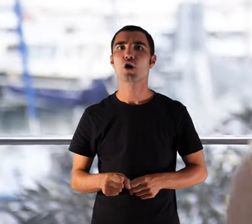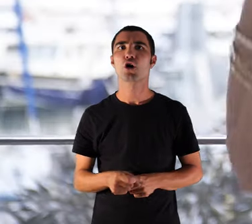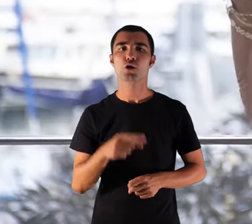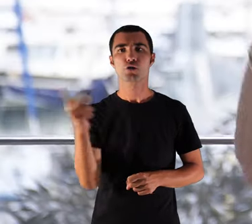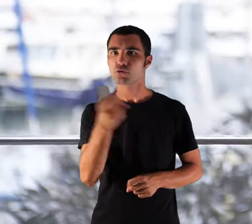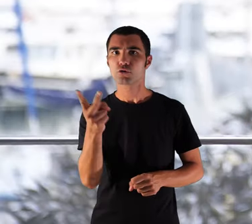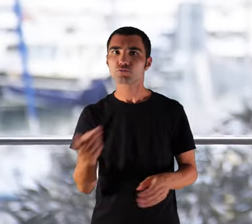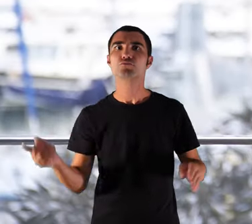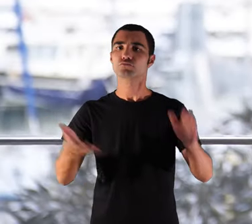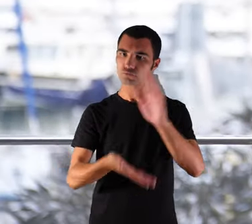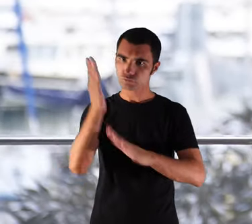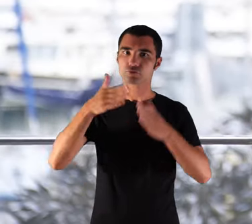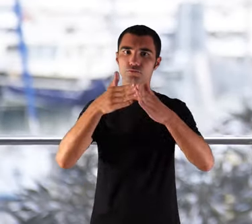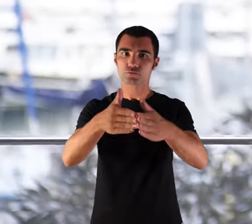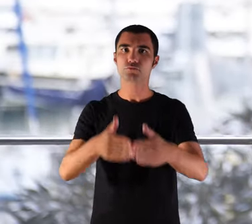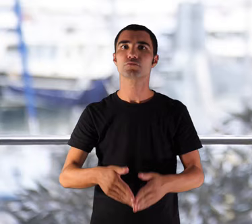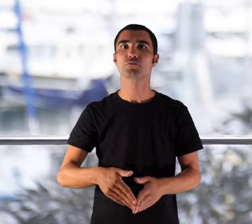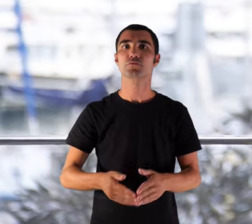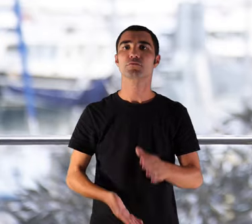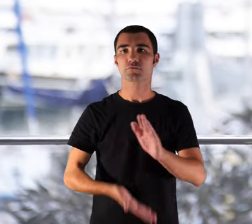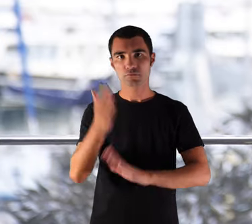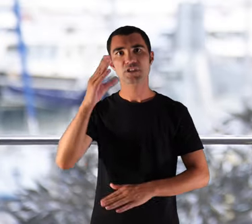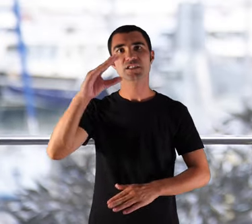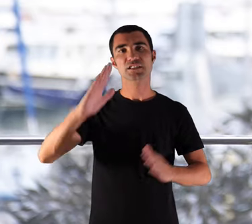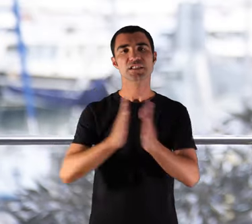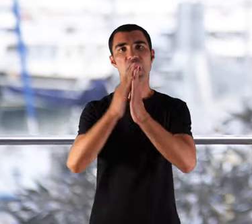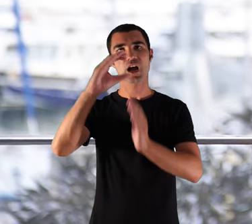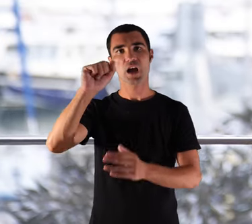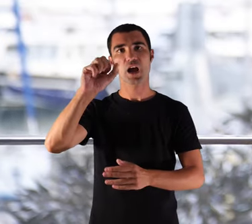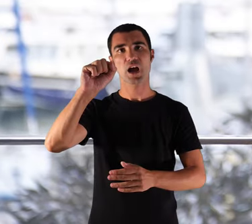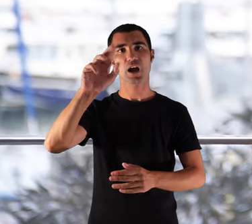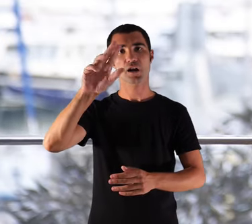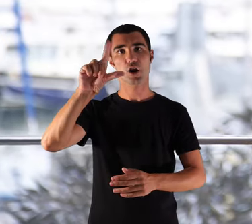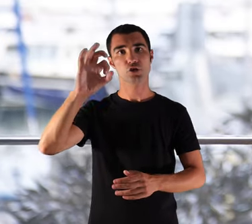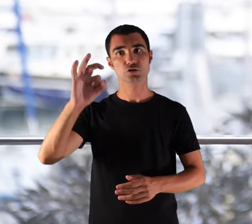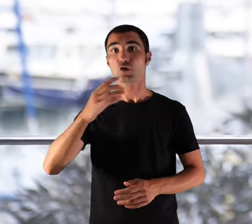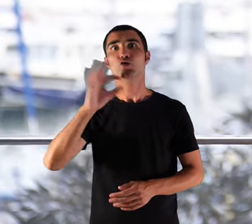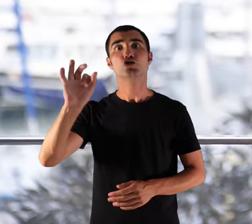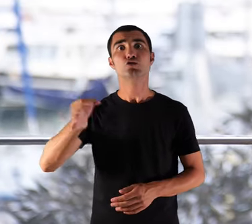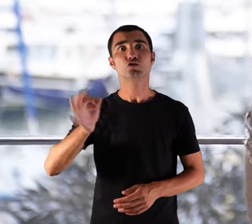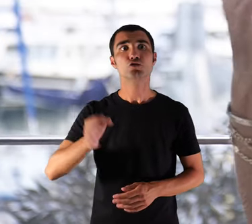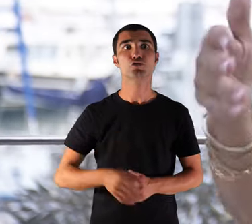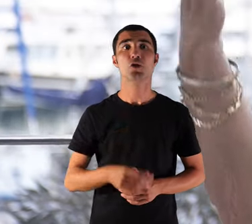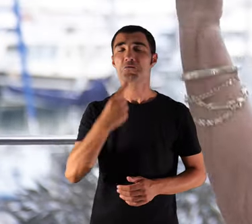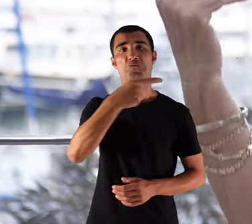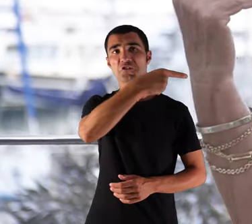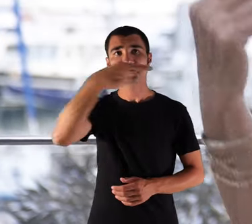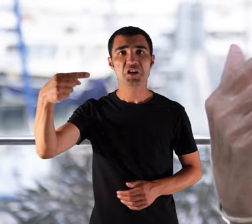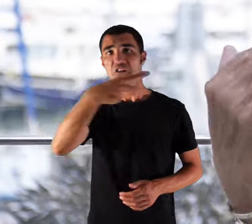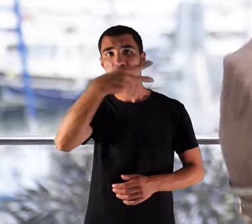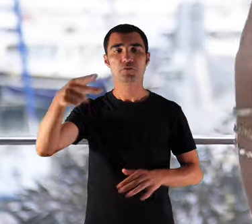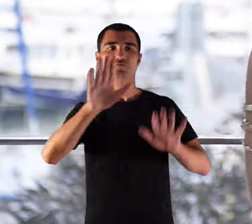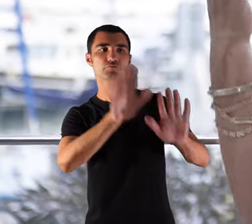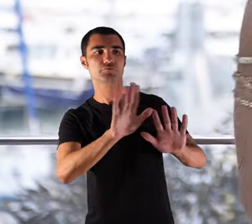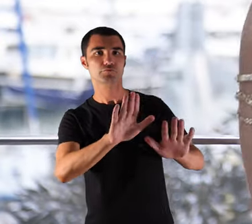se n'anaria a Sant Carlos i ell li va dir que sí clar, va estar una setmana allà o dues i després ja va venir la